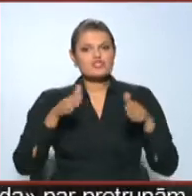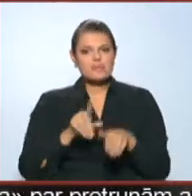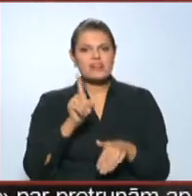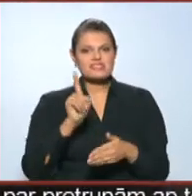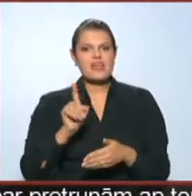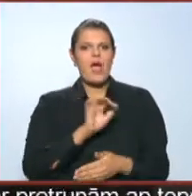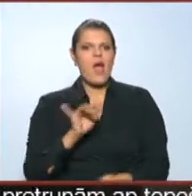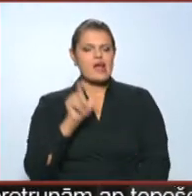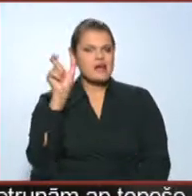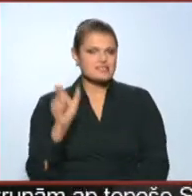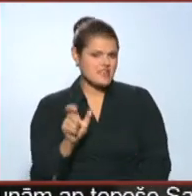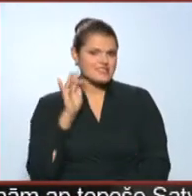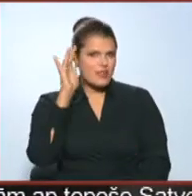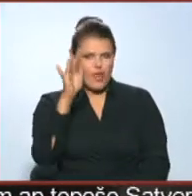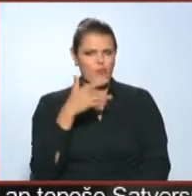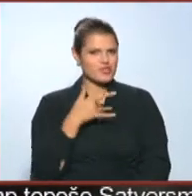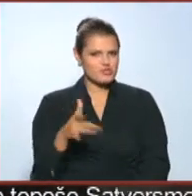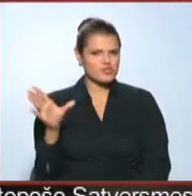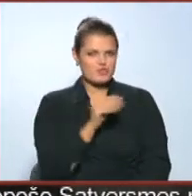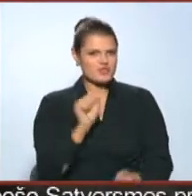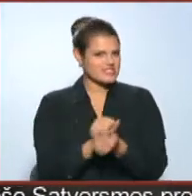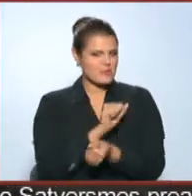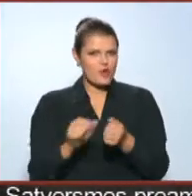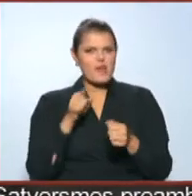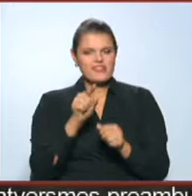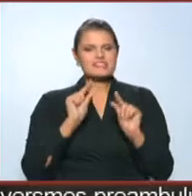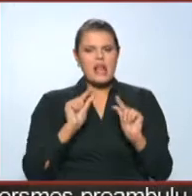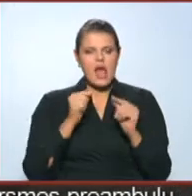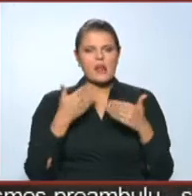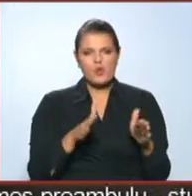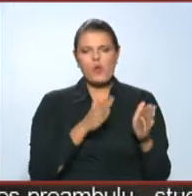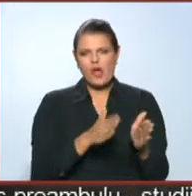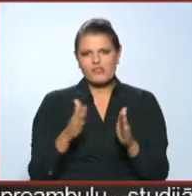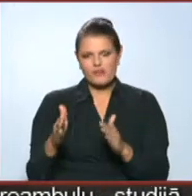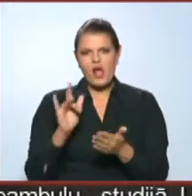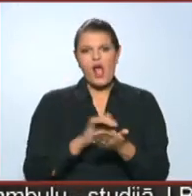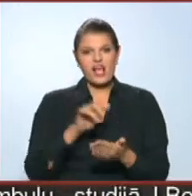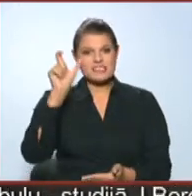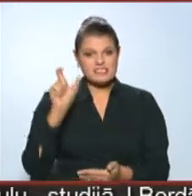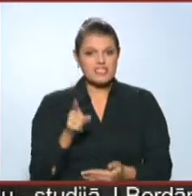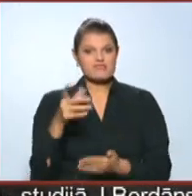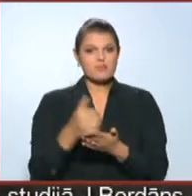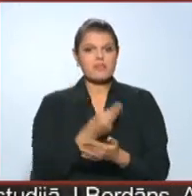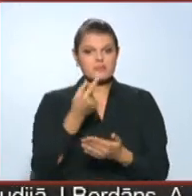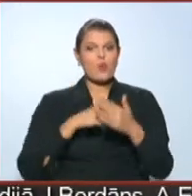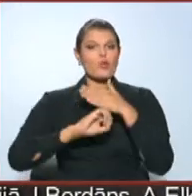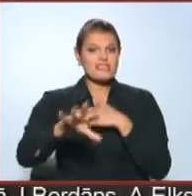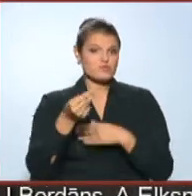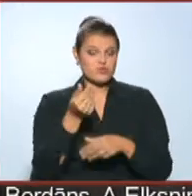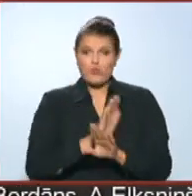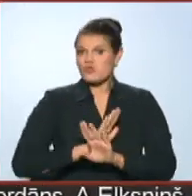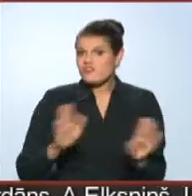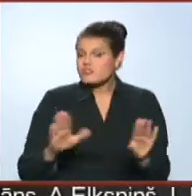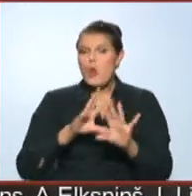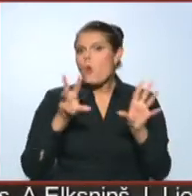kasieris, man tā liekas tālā nākotnēs, priežot pēc visiem tiem dokumentiem, kas lēnām tie gatavot. Nu, ko kasieris? Viņš paņems naudu, izdos naudu un visu